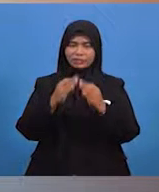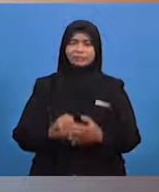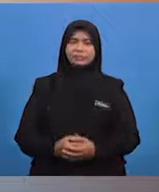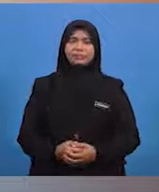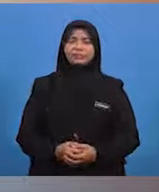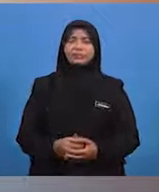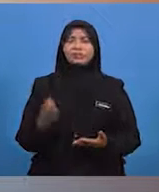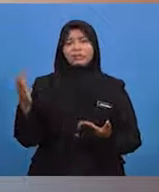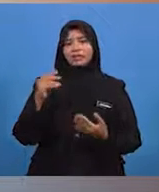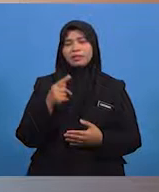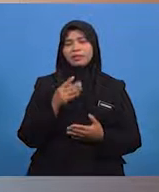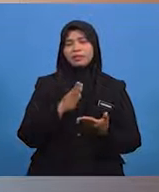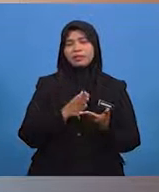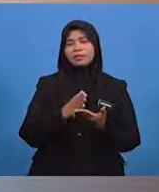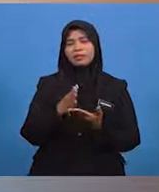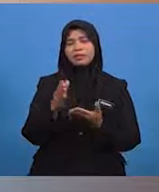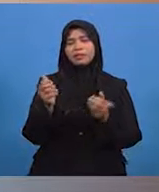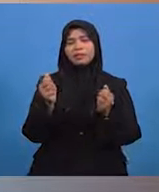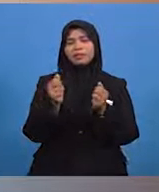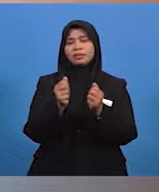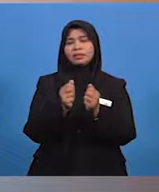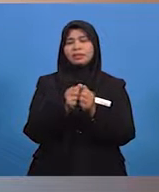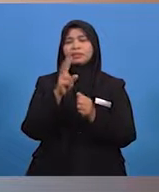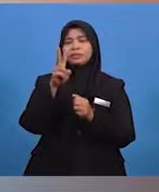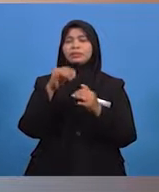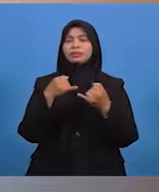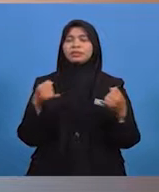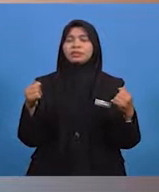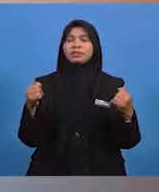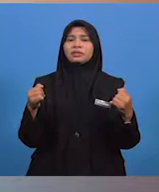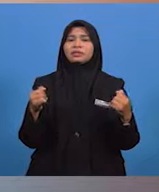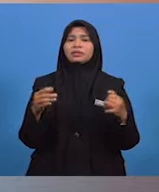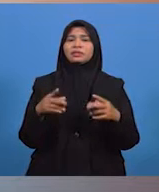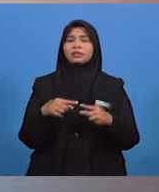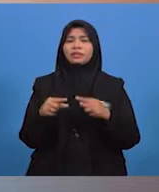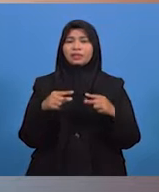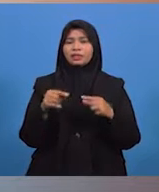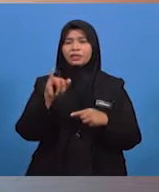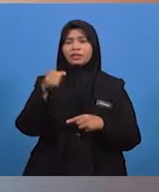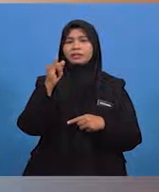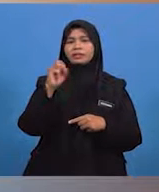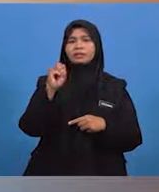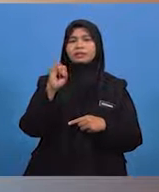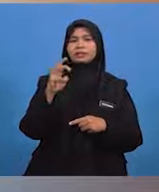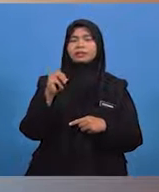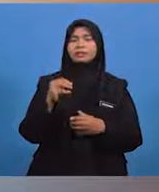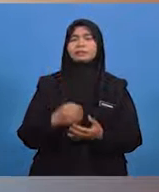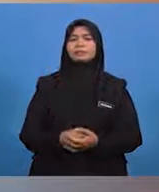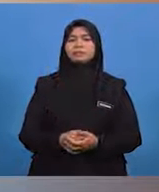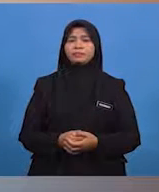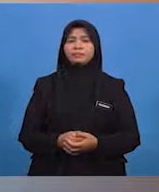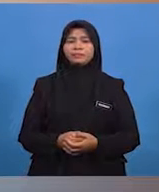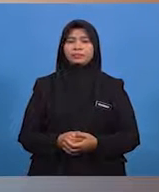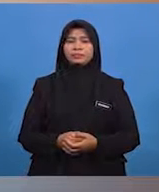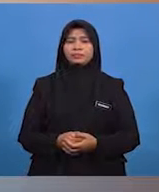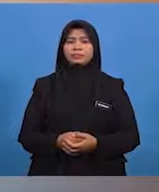-murid, mari kita teruskan pula dengan dua jenis gerakan jisim yang berlaku melalui pergerakan cepat.